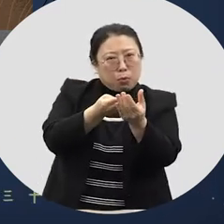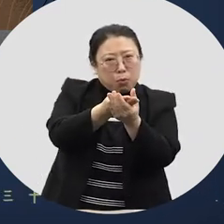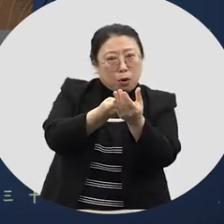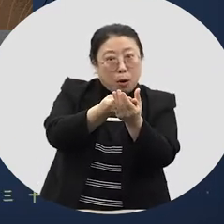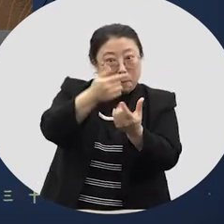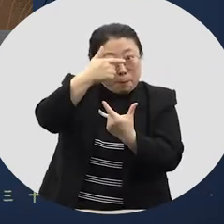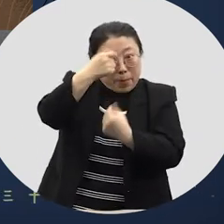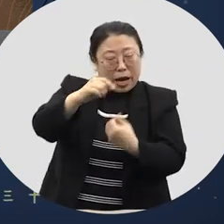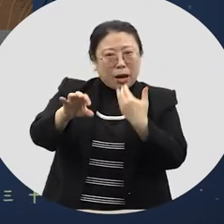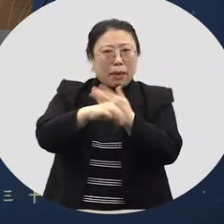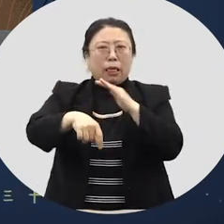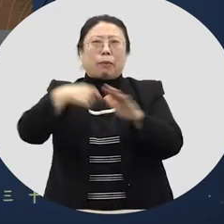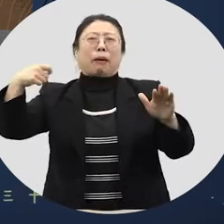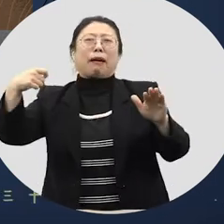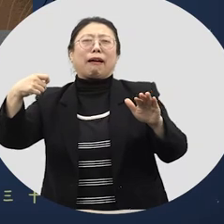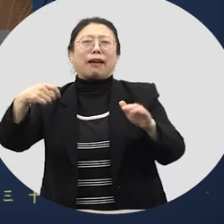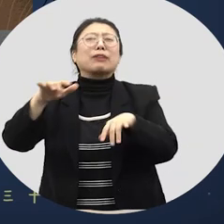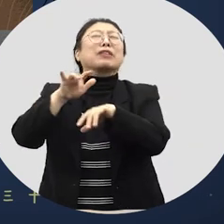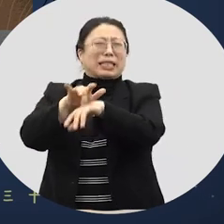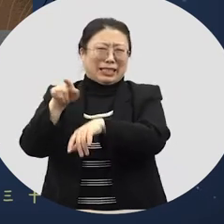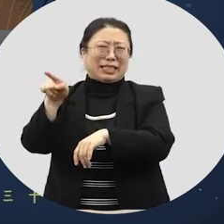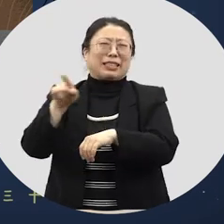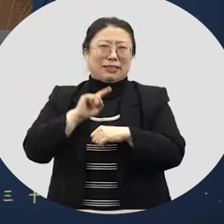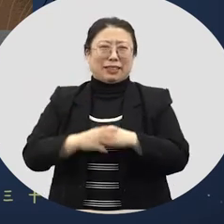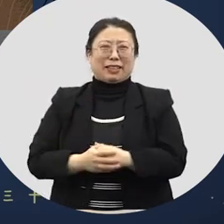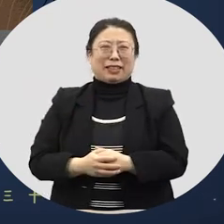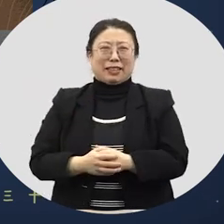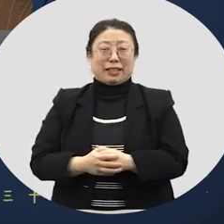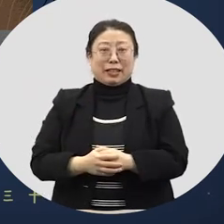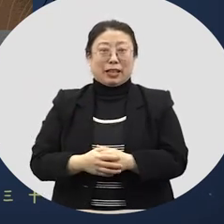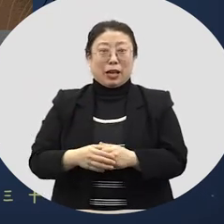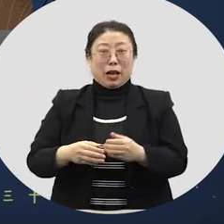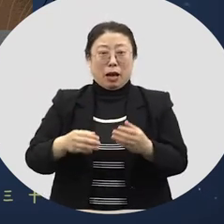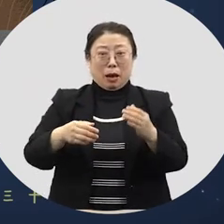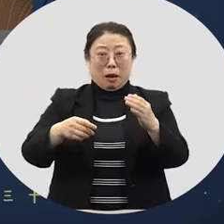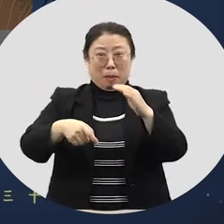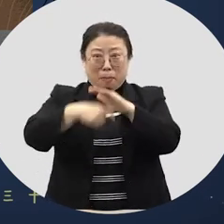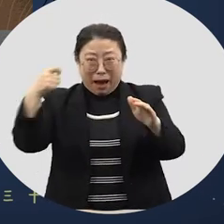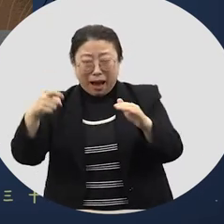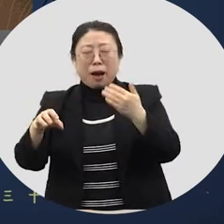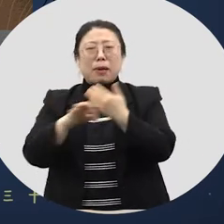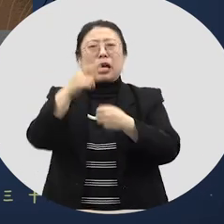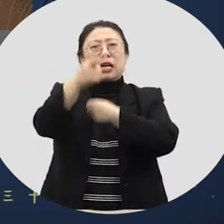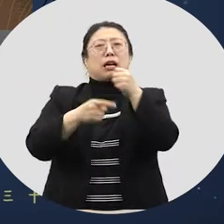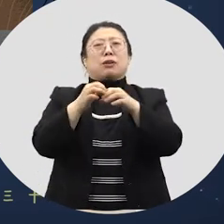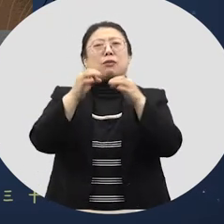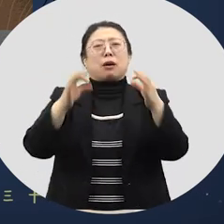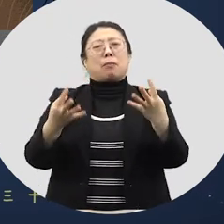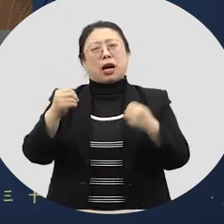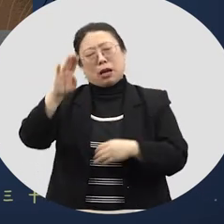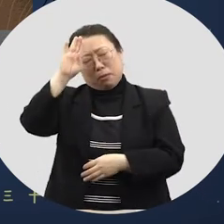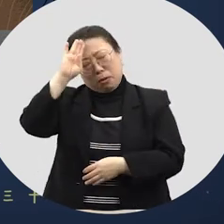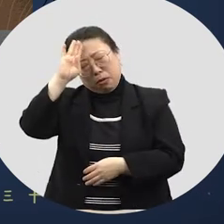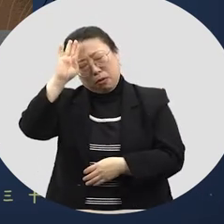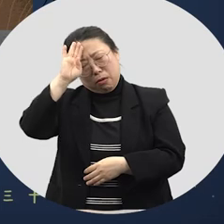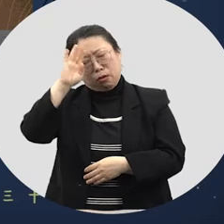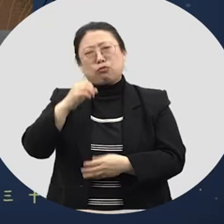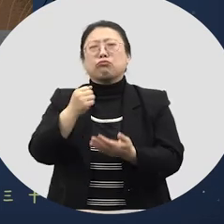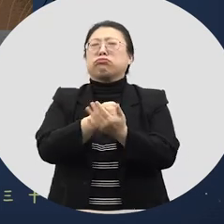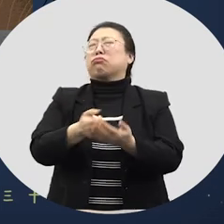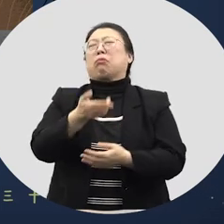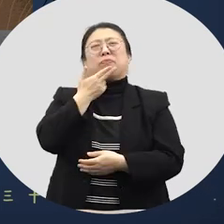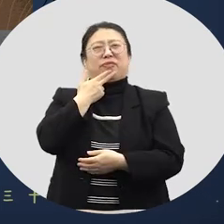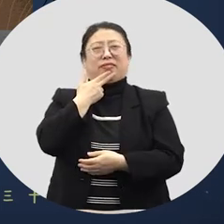발에 맞으면 훔쳐가는 귀신을 야광귀라고 불렀어요. 이 귀신에게 신발을 도둑맞으면 1년 내내 많이